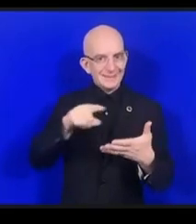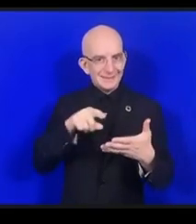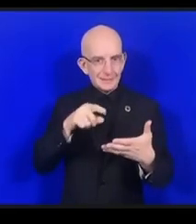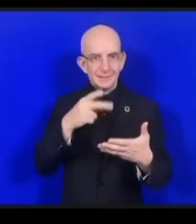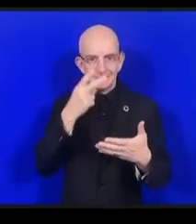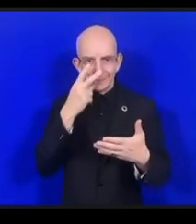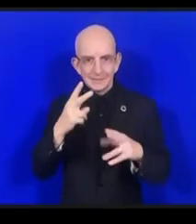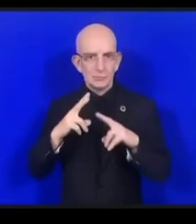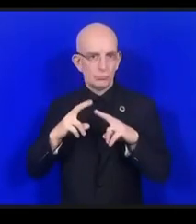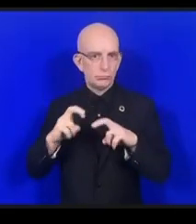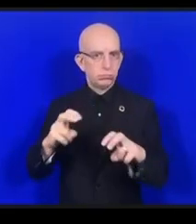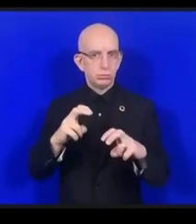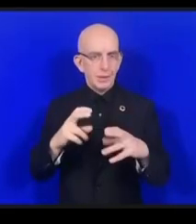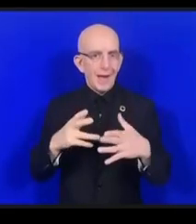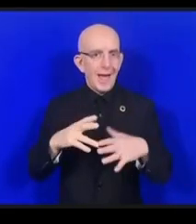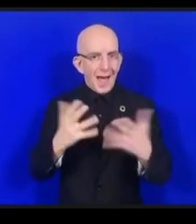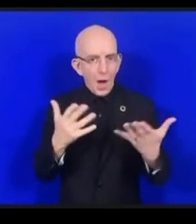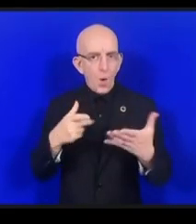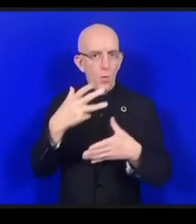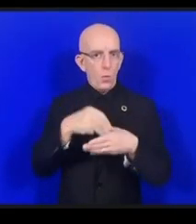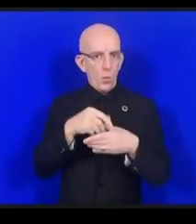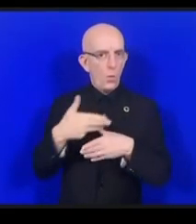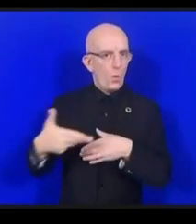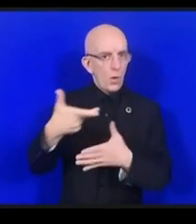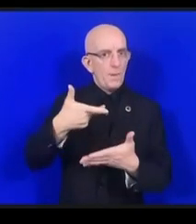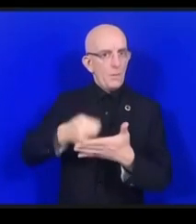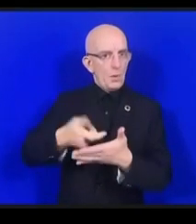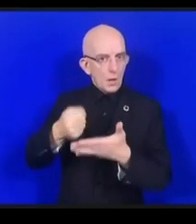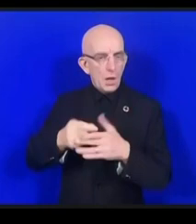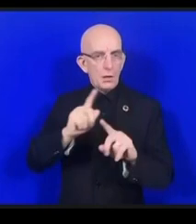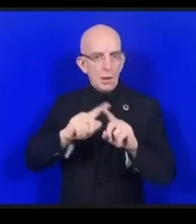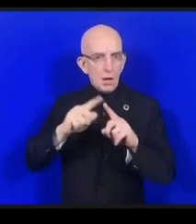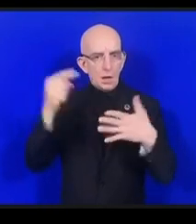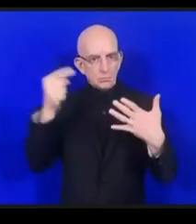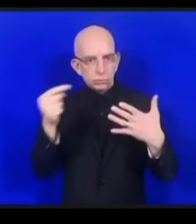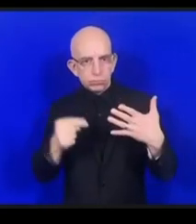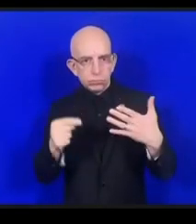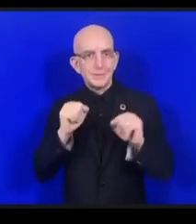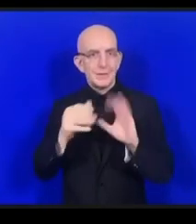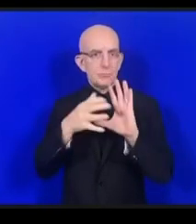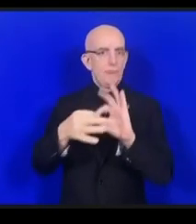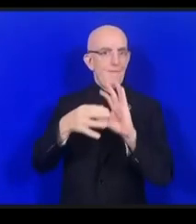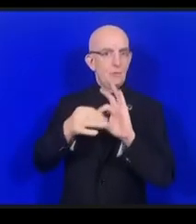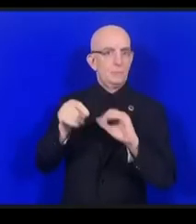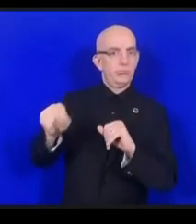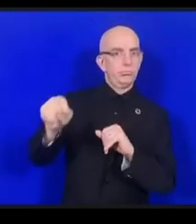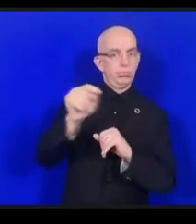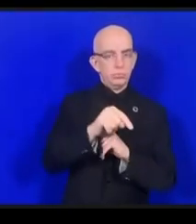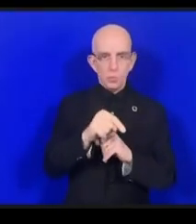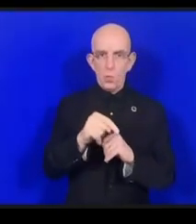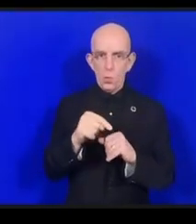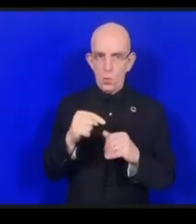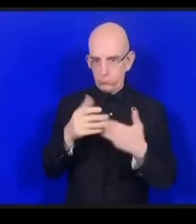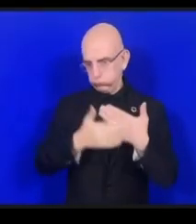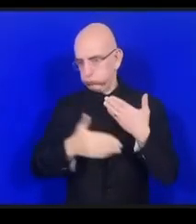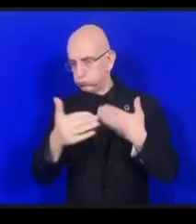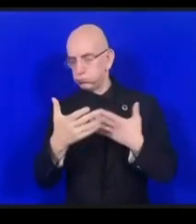beaucoup de chats à fouetter et nous voulons